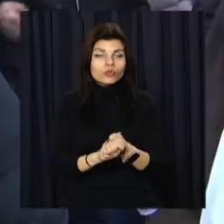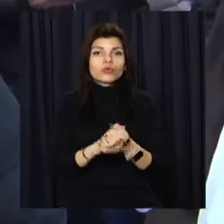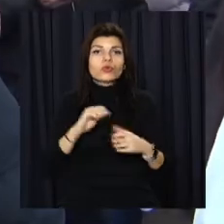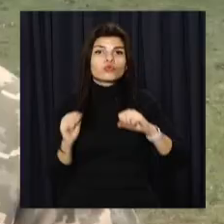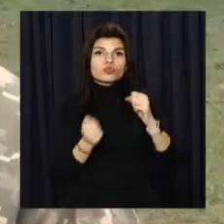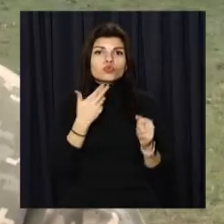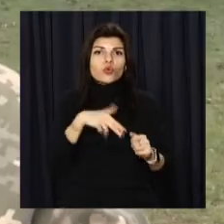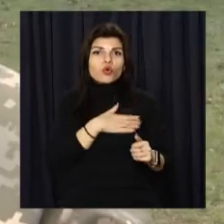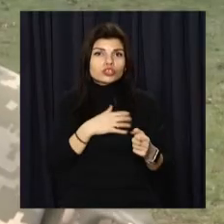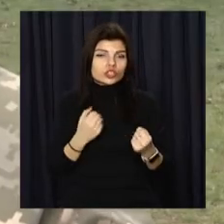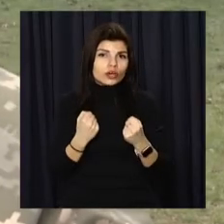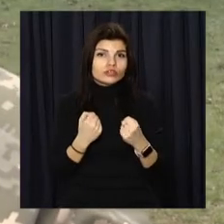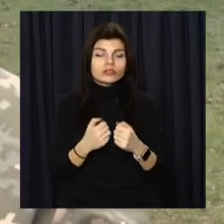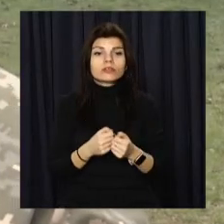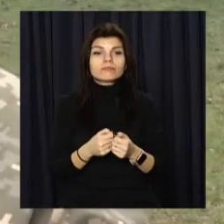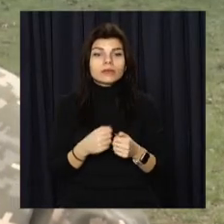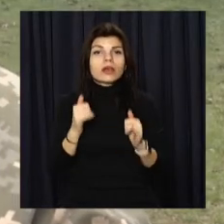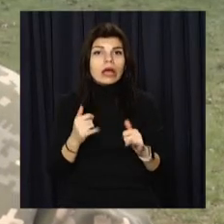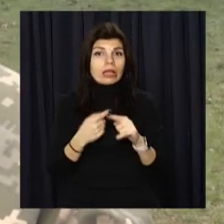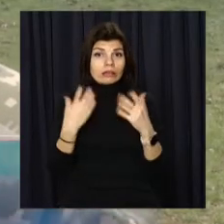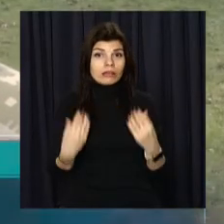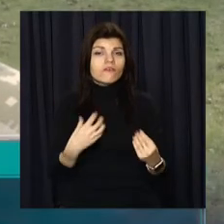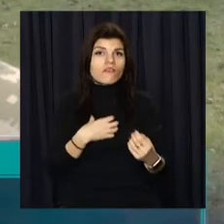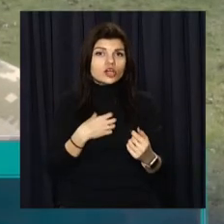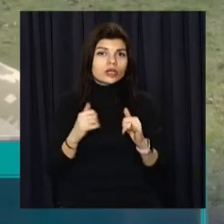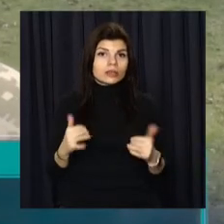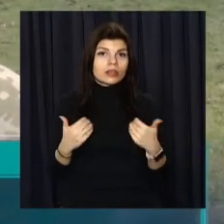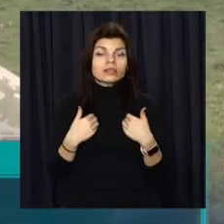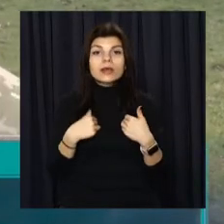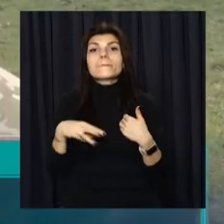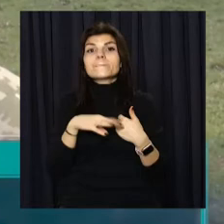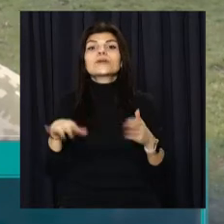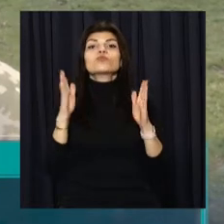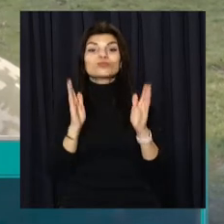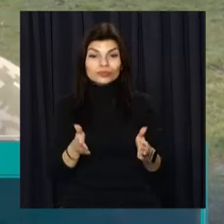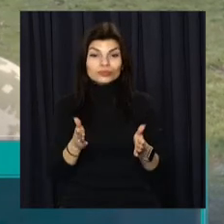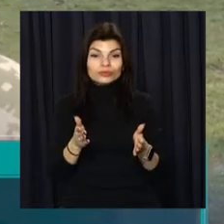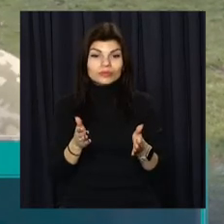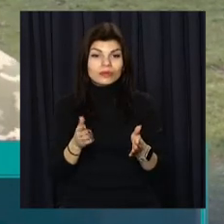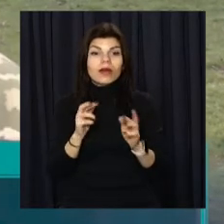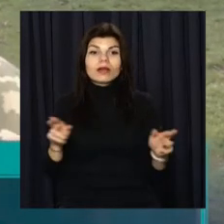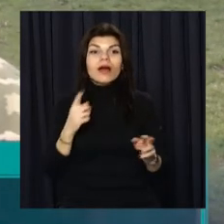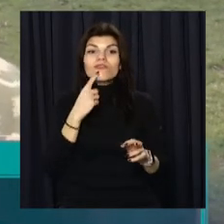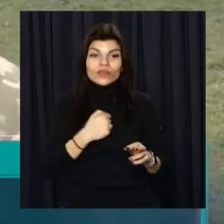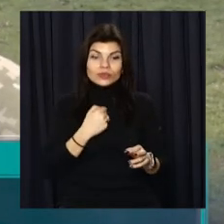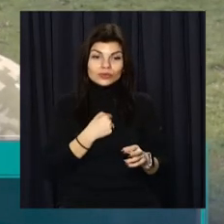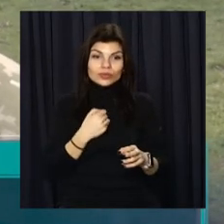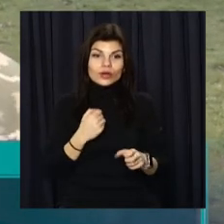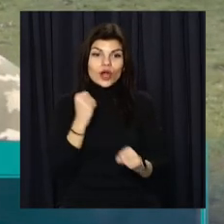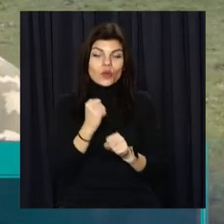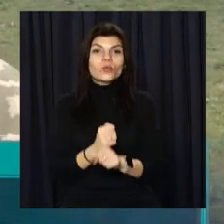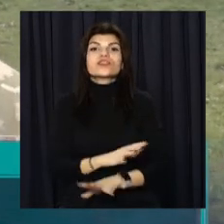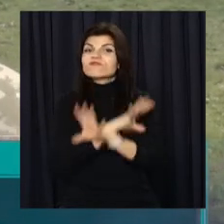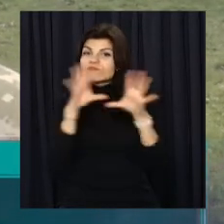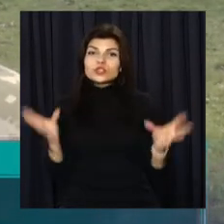одного душею. Цей день дуже важливий для нас. І ми будемо, як військові, робити